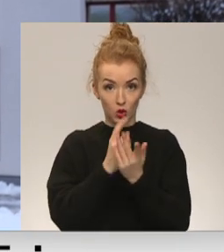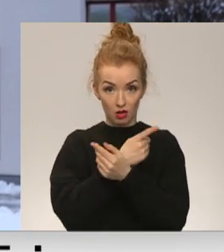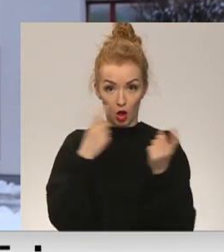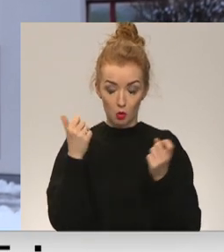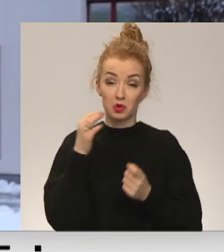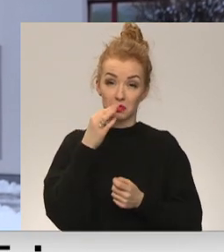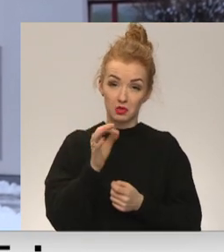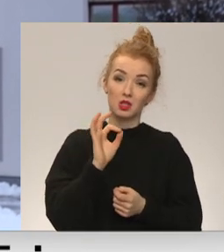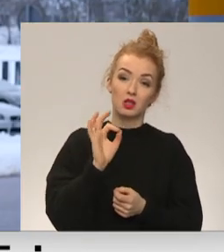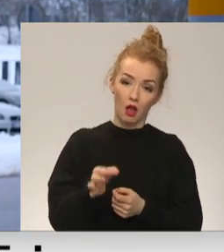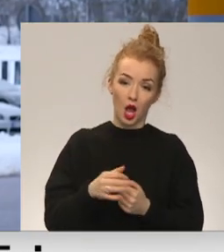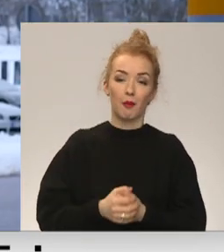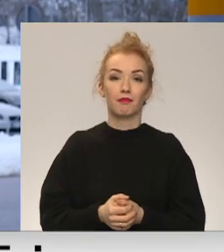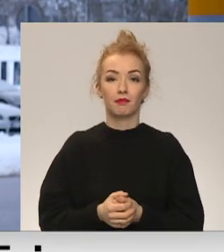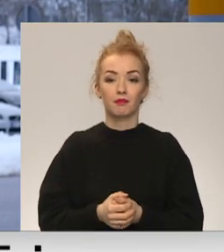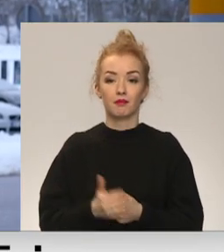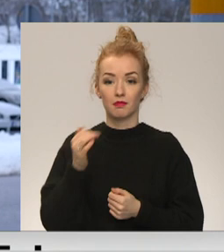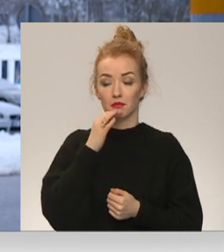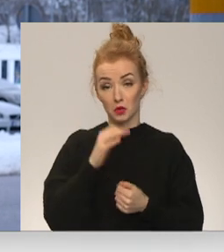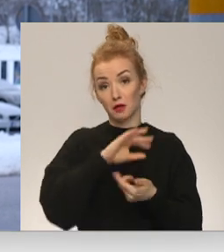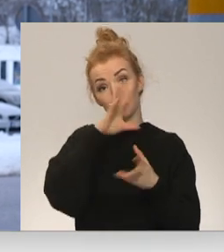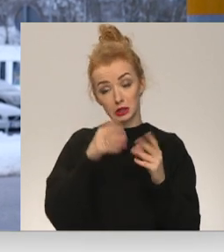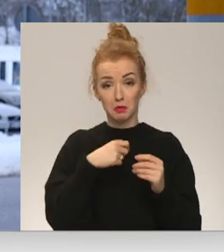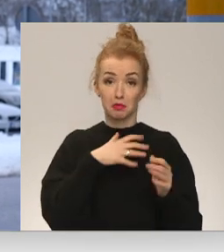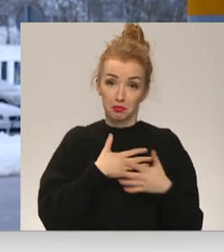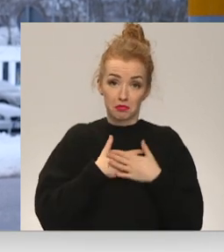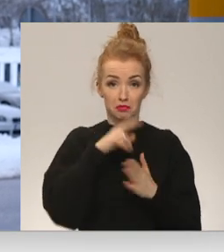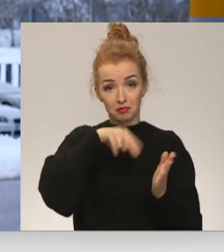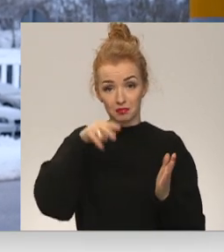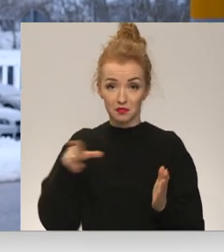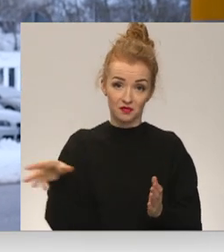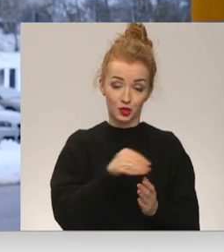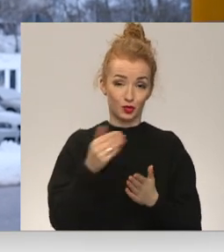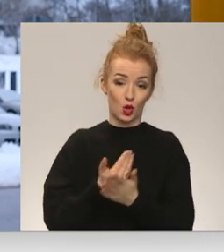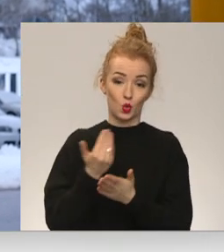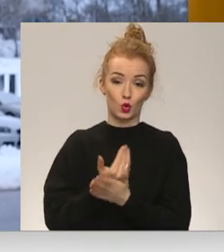jā. Līdzjotības. Tā vispārīgi izlases visus jaunumus pa lielam.